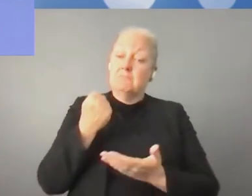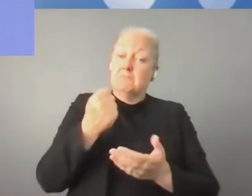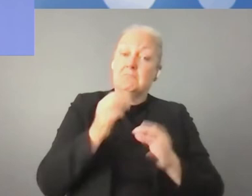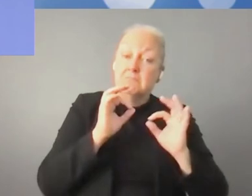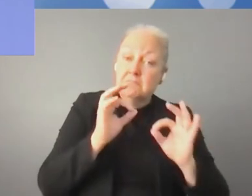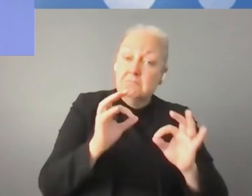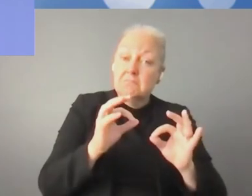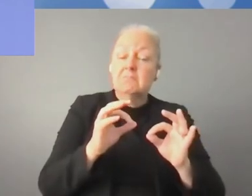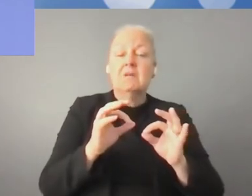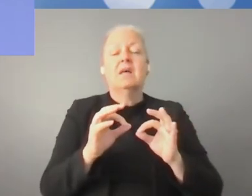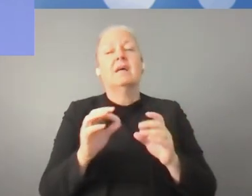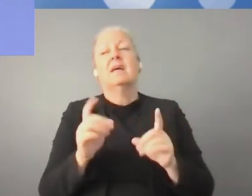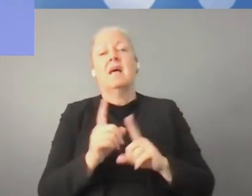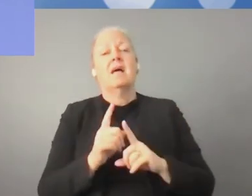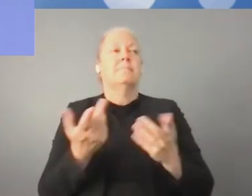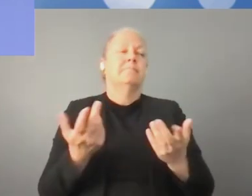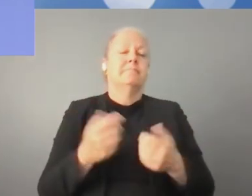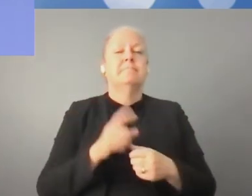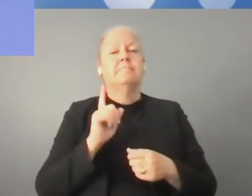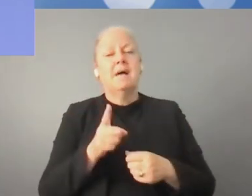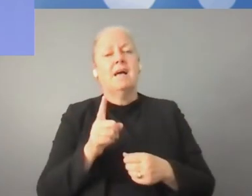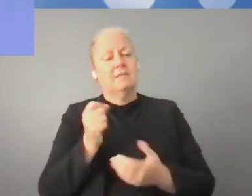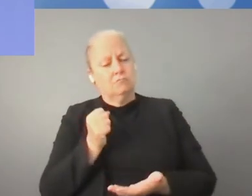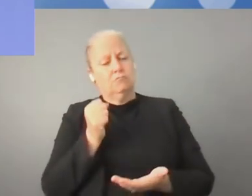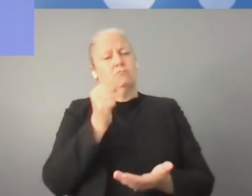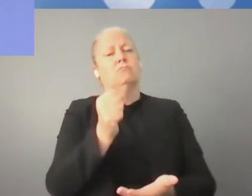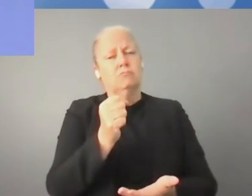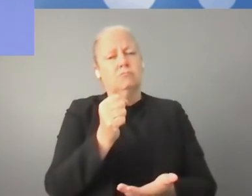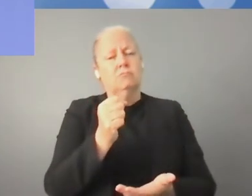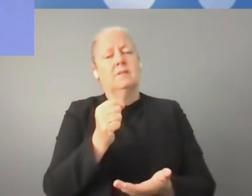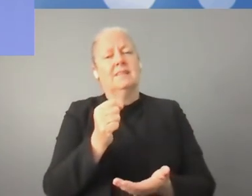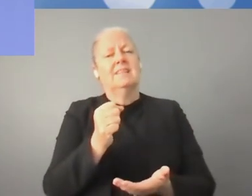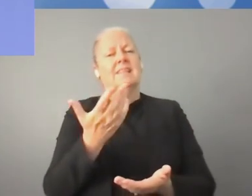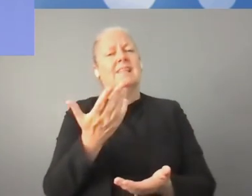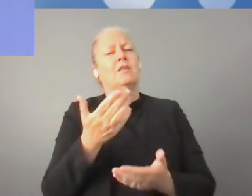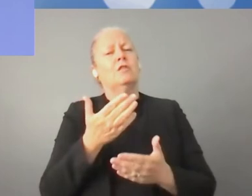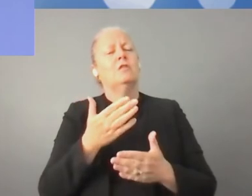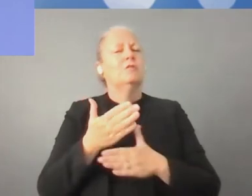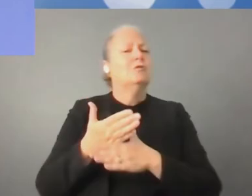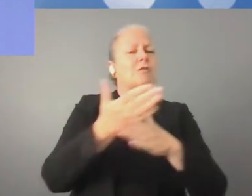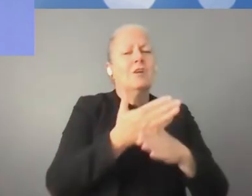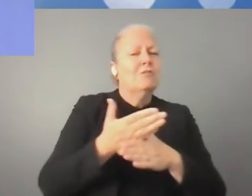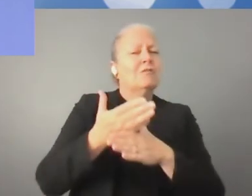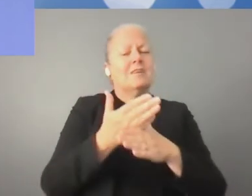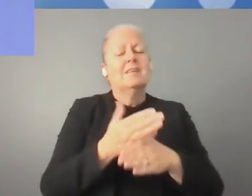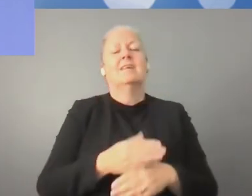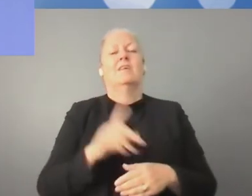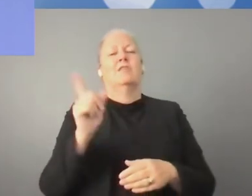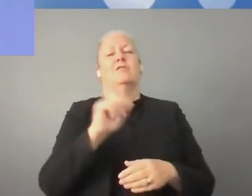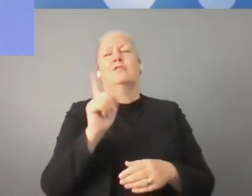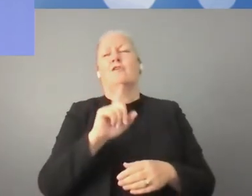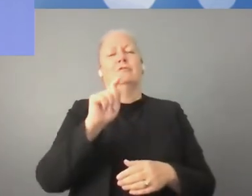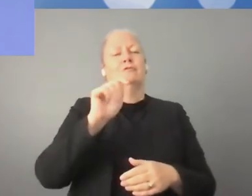I najczęściej mówią oni o tym, że przede wszystkim